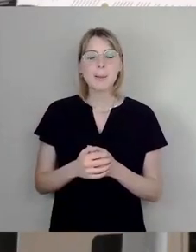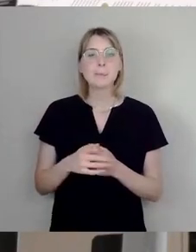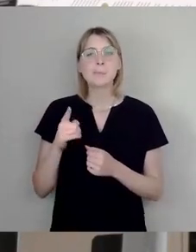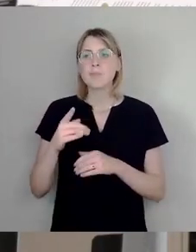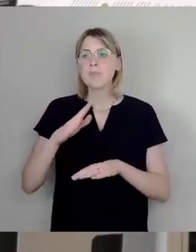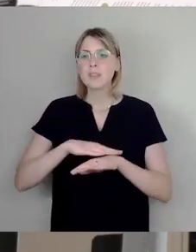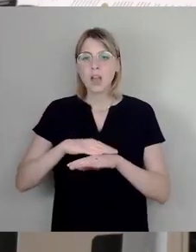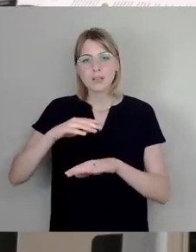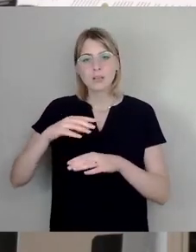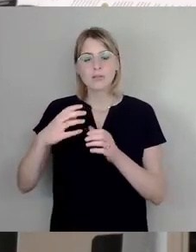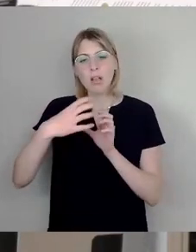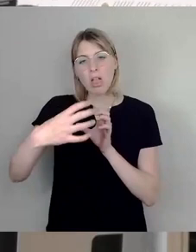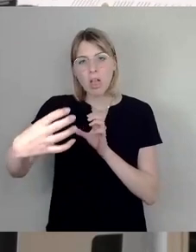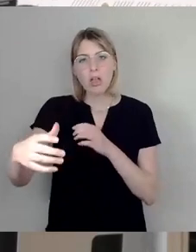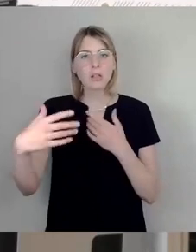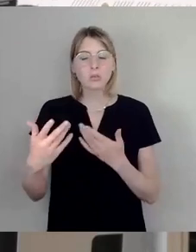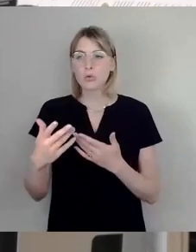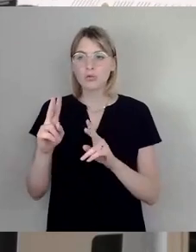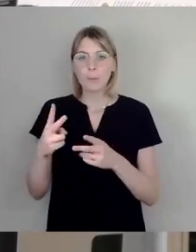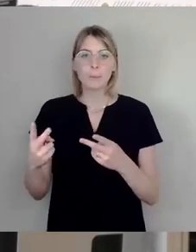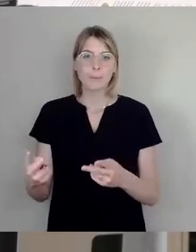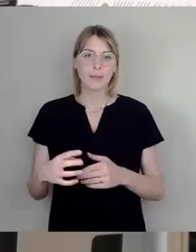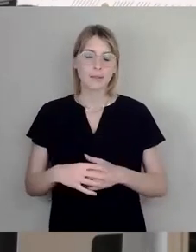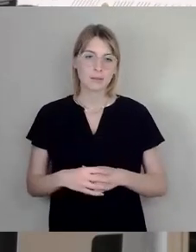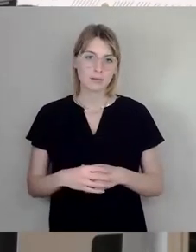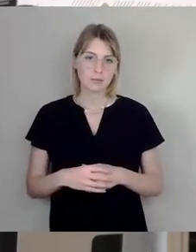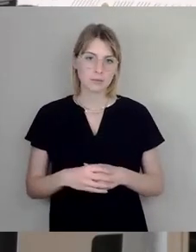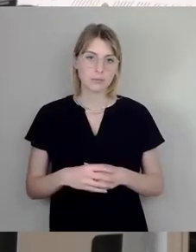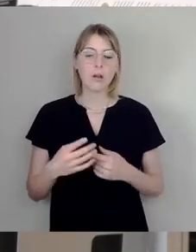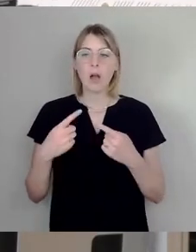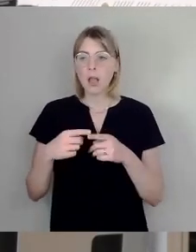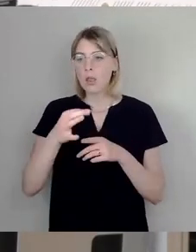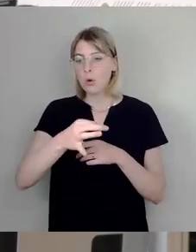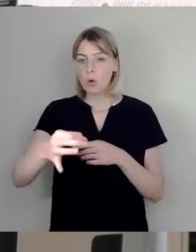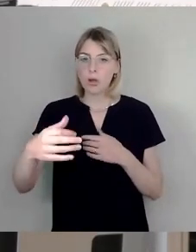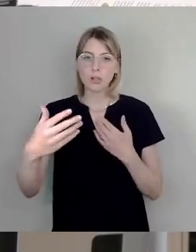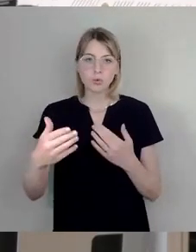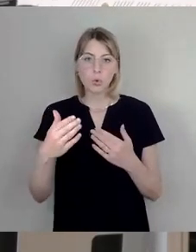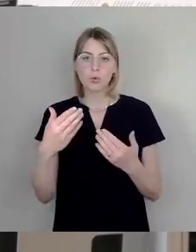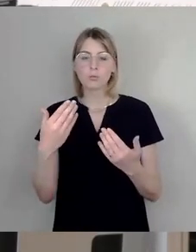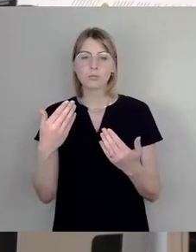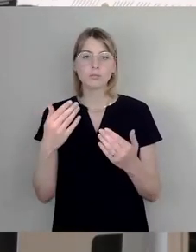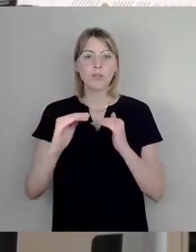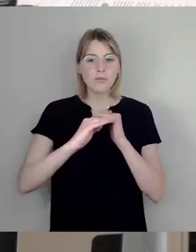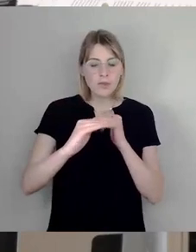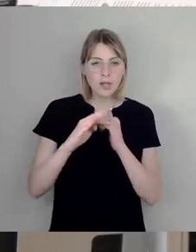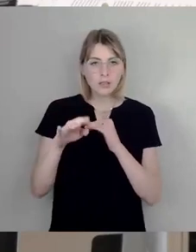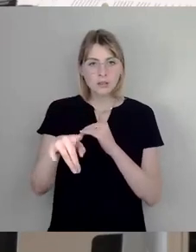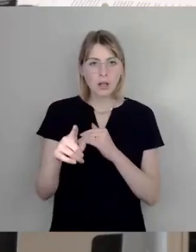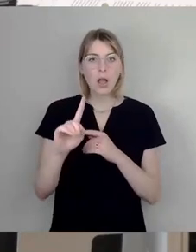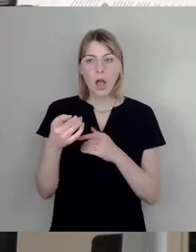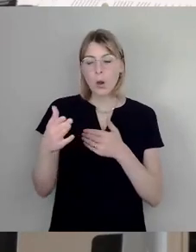In Leipzig, im Klarapark, dann am Dixring, dann, auch an anderen Orten, dann sind auch teilweise diese Flächen direkt auch an